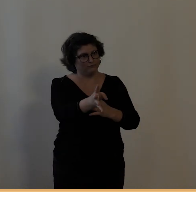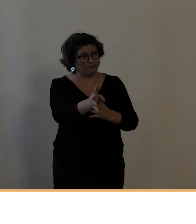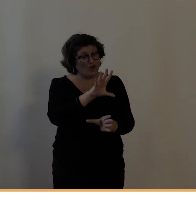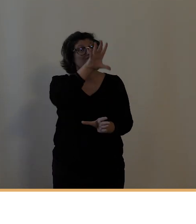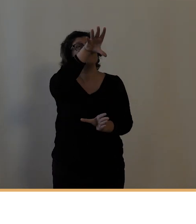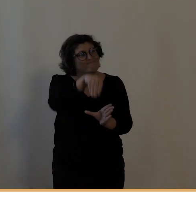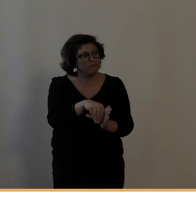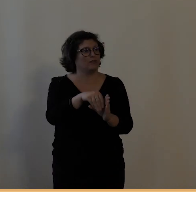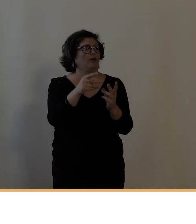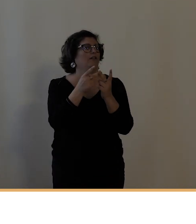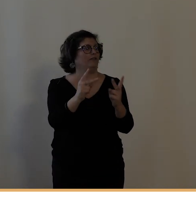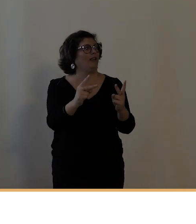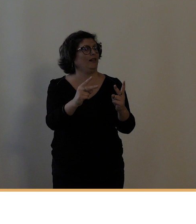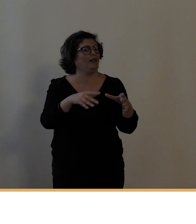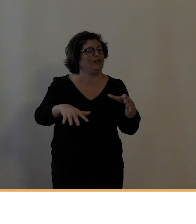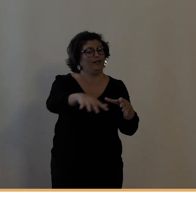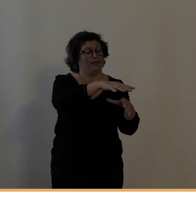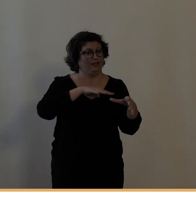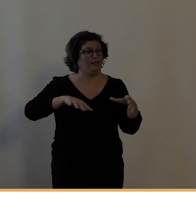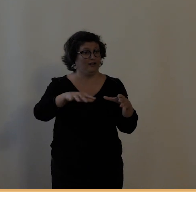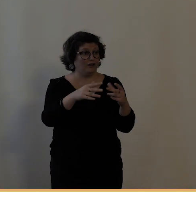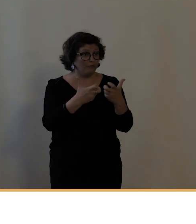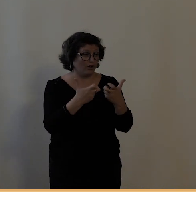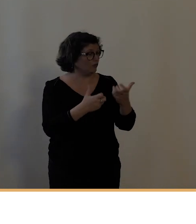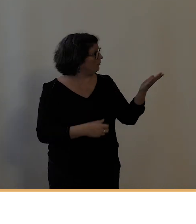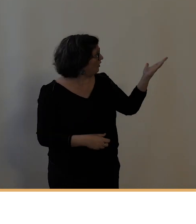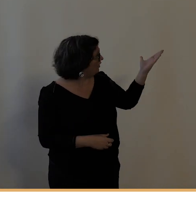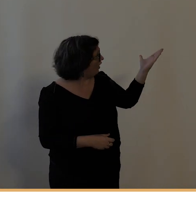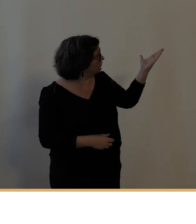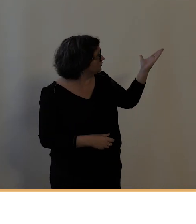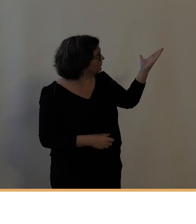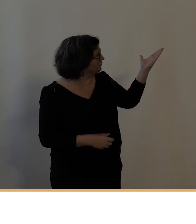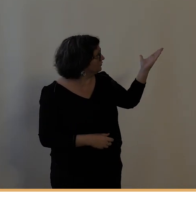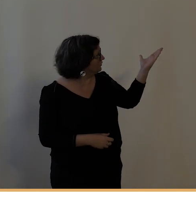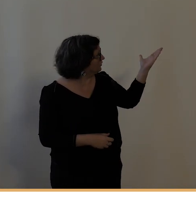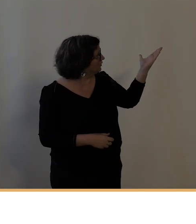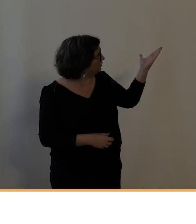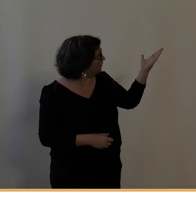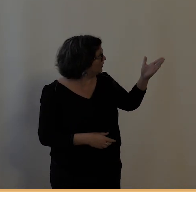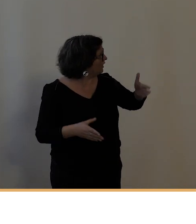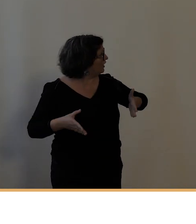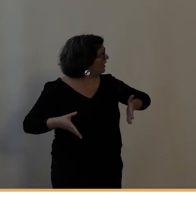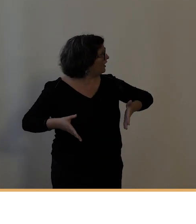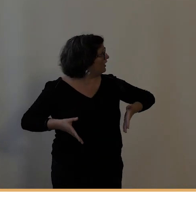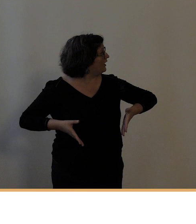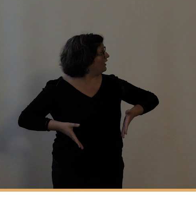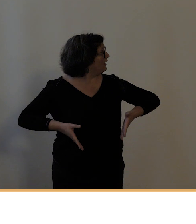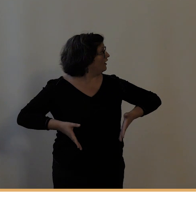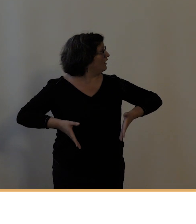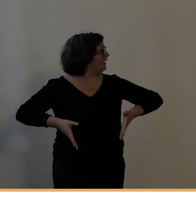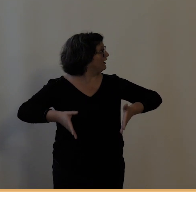ici, donc, une fête, une course cycliste organisée qu'est Proudhon. Et enfin,